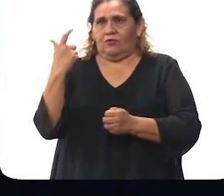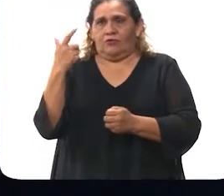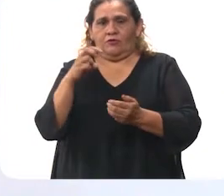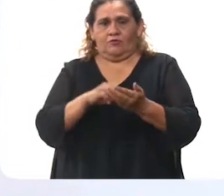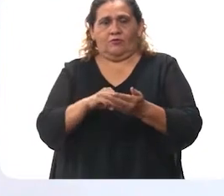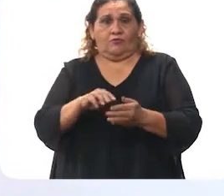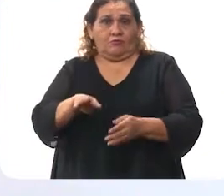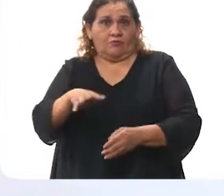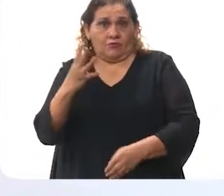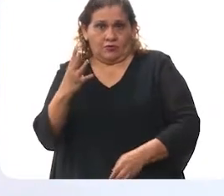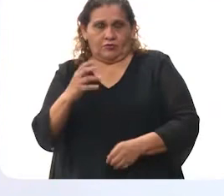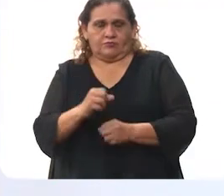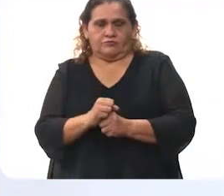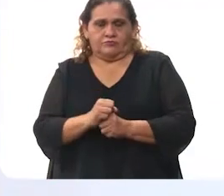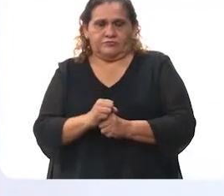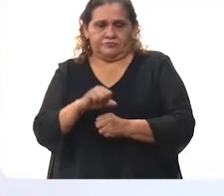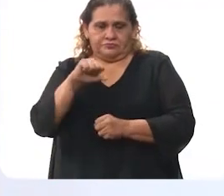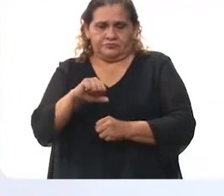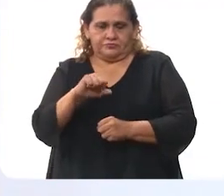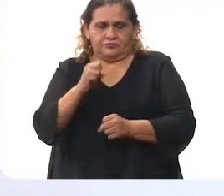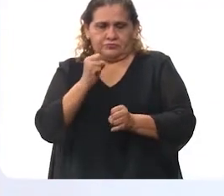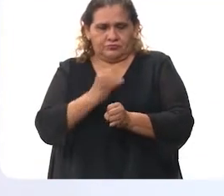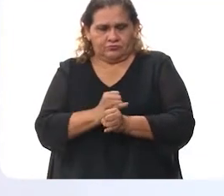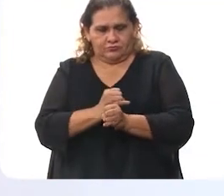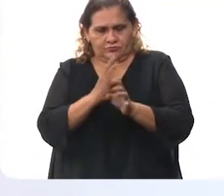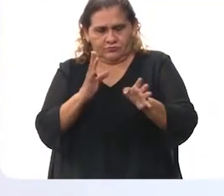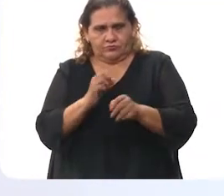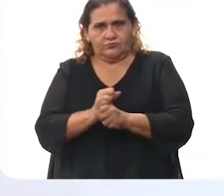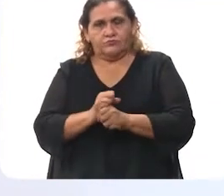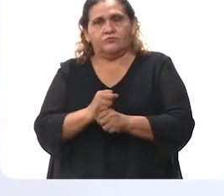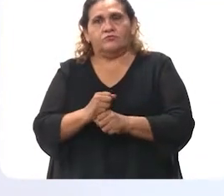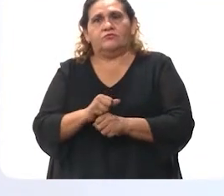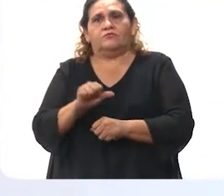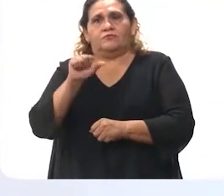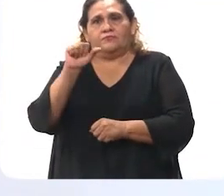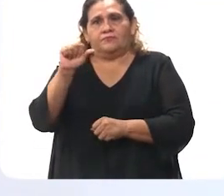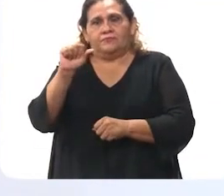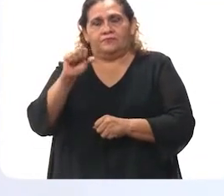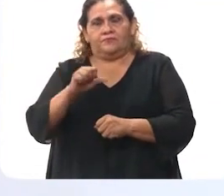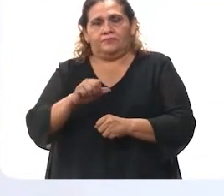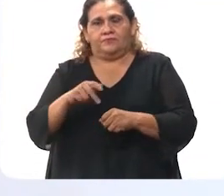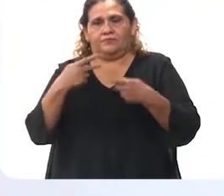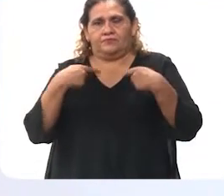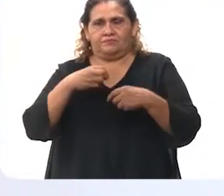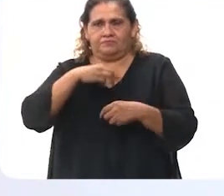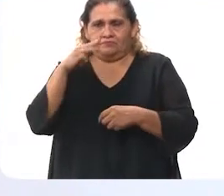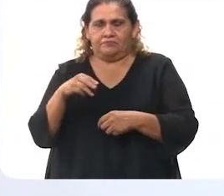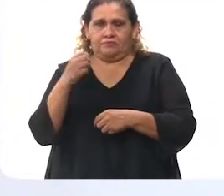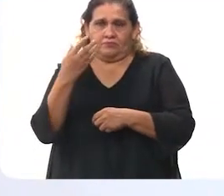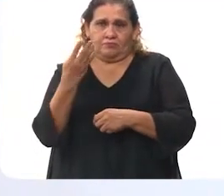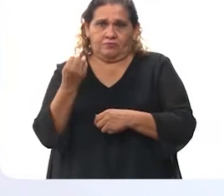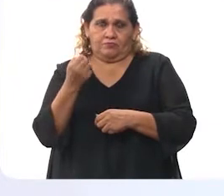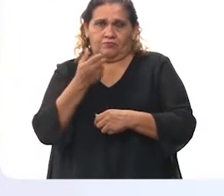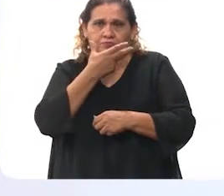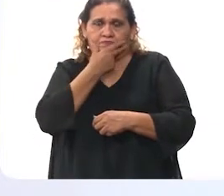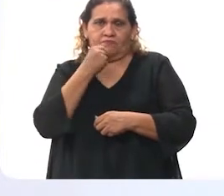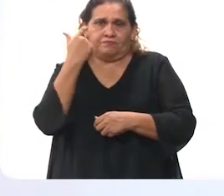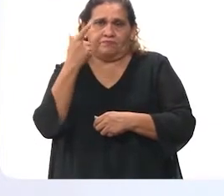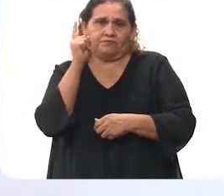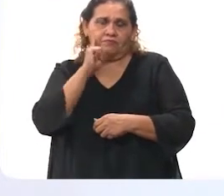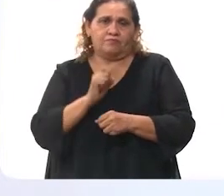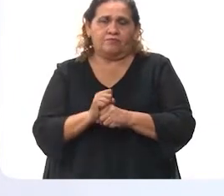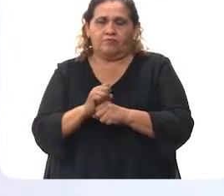inmunosupresion ietel kardiopatia. Trece juntulul kajetika hakbal hoi. Katul valladolid ietet juntule tikul. Soku chukiz 4